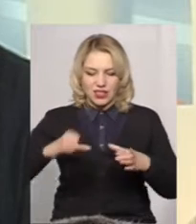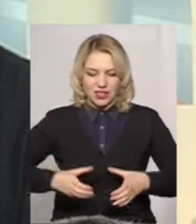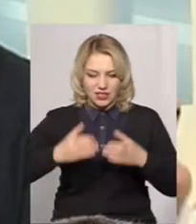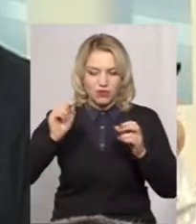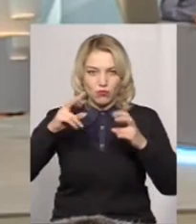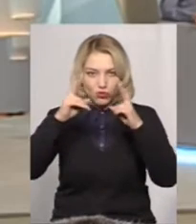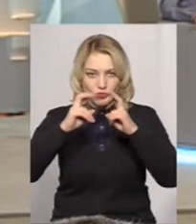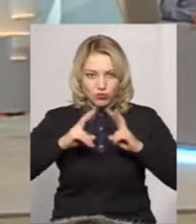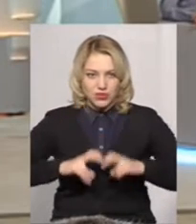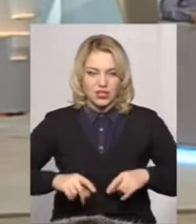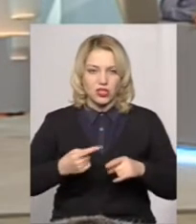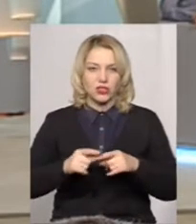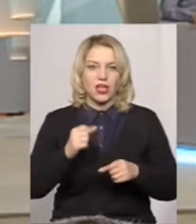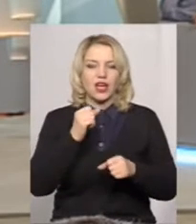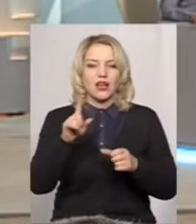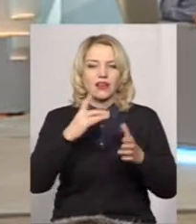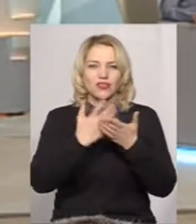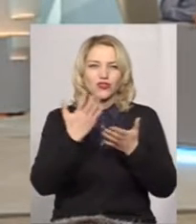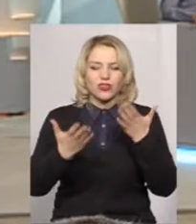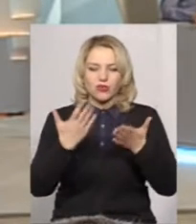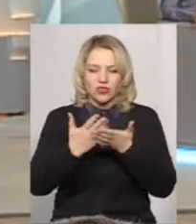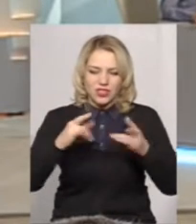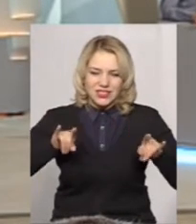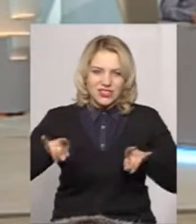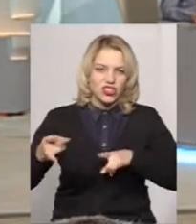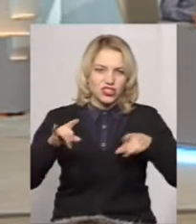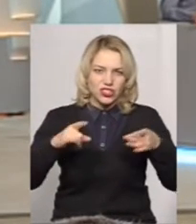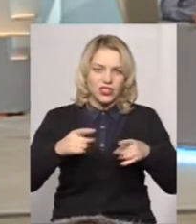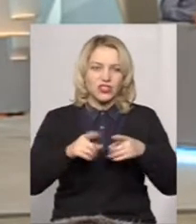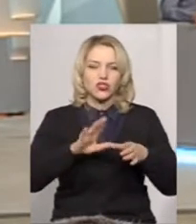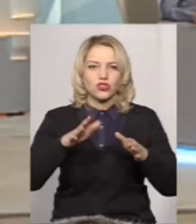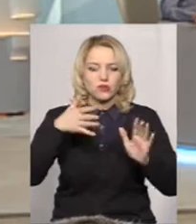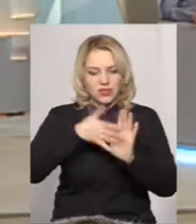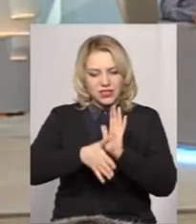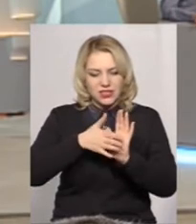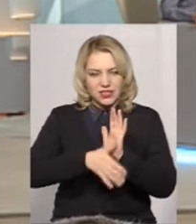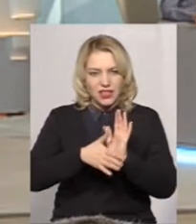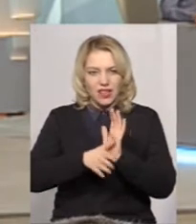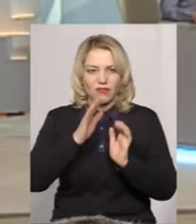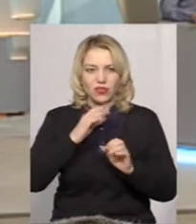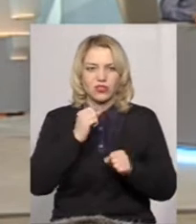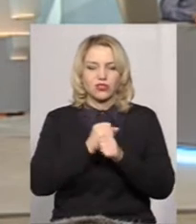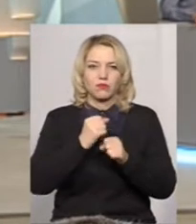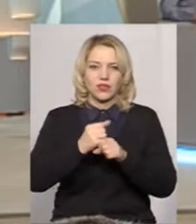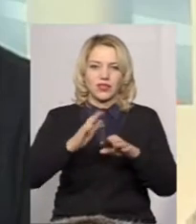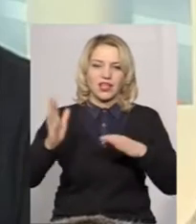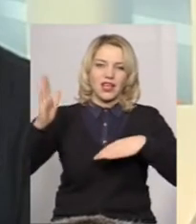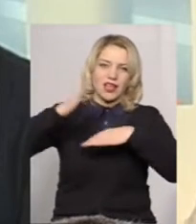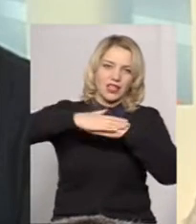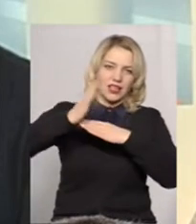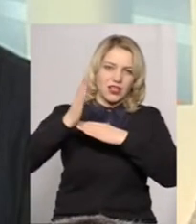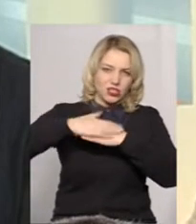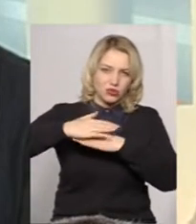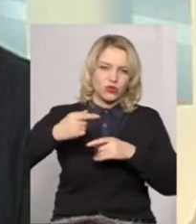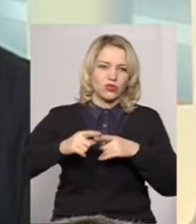керницю, заробити щілини, щоб не стікала стічна, дощова, тала вода, зробити верх кришку, самі